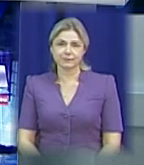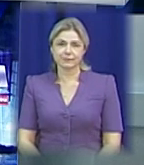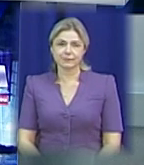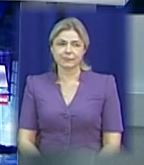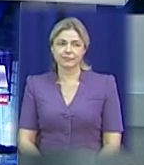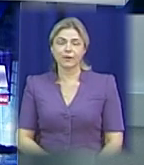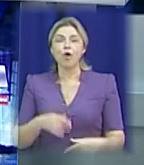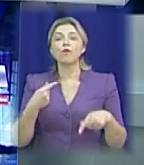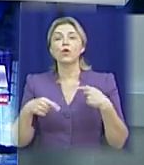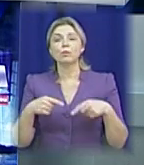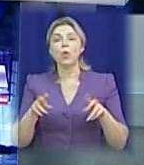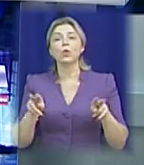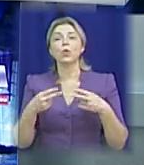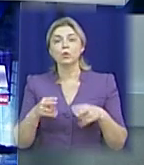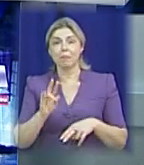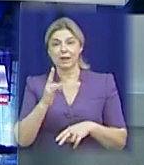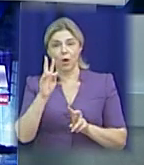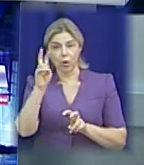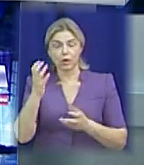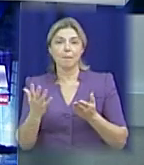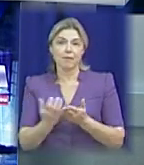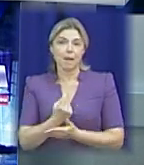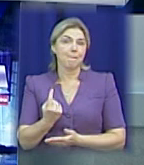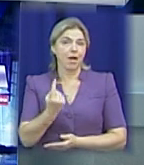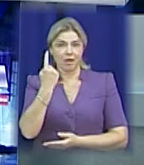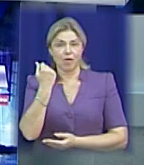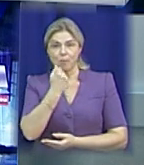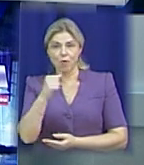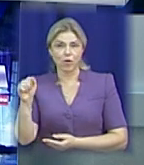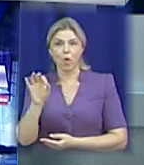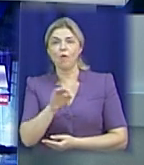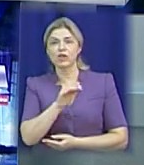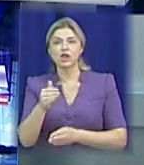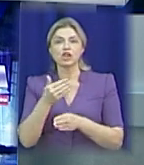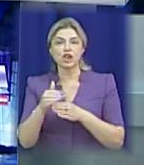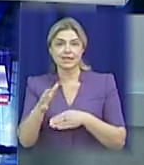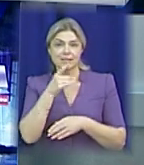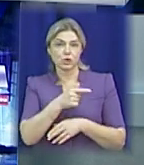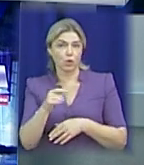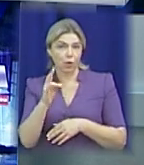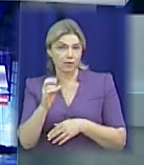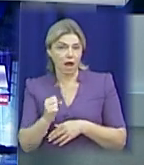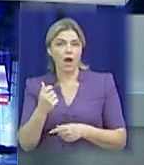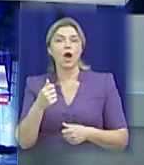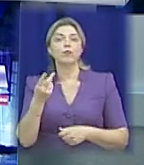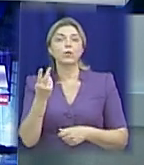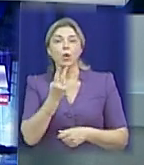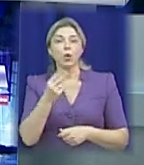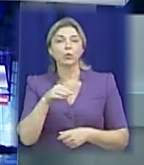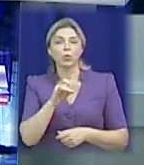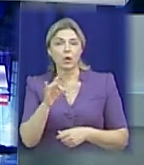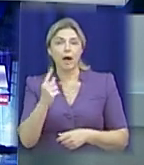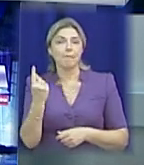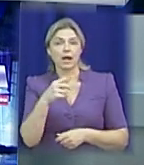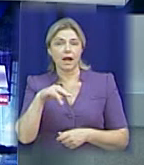Муніципальний футбольний клуб «Миколаїв» здобув першу перемогу у офіційній частині сезону. У матчі другого туру першої ліги